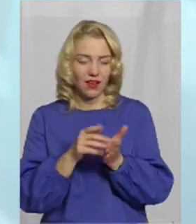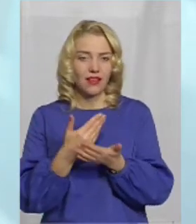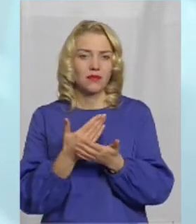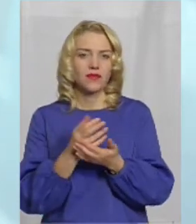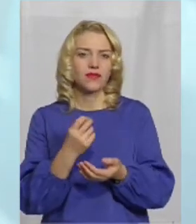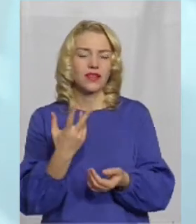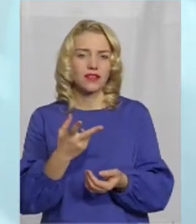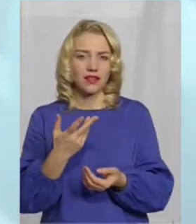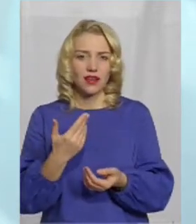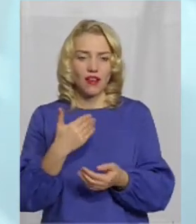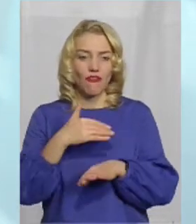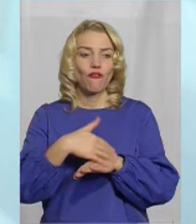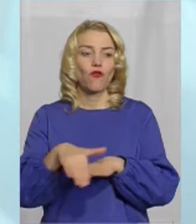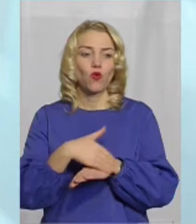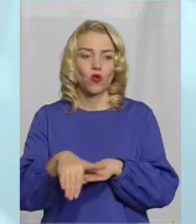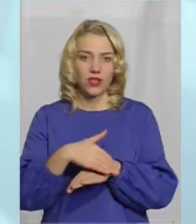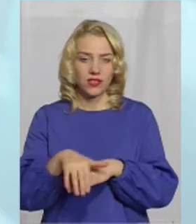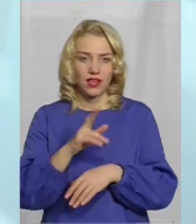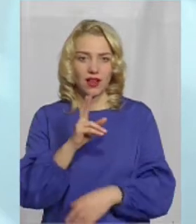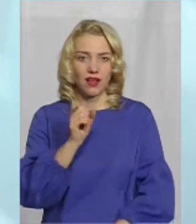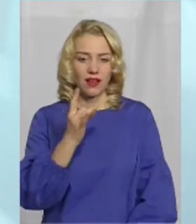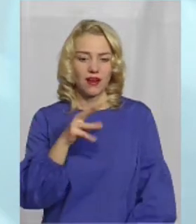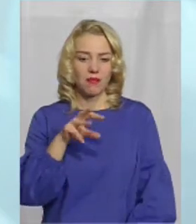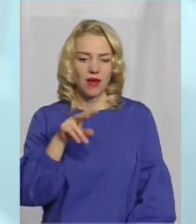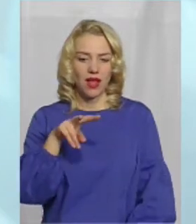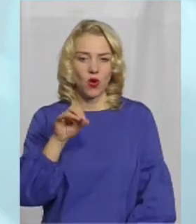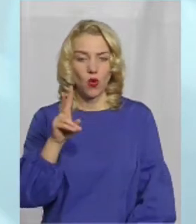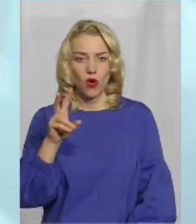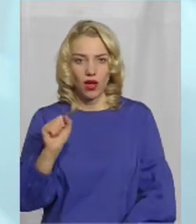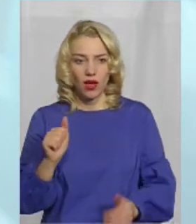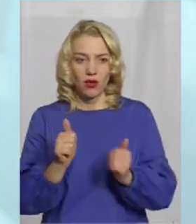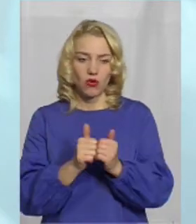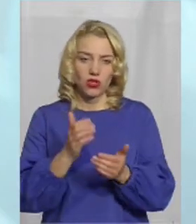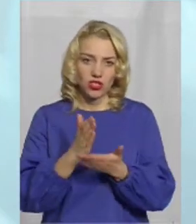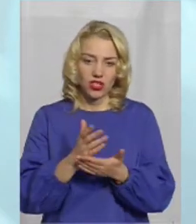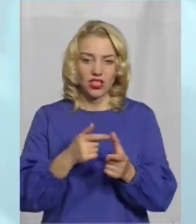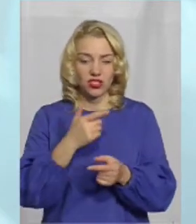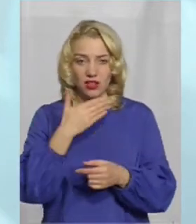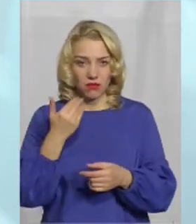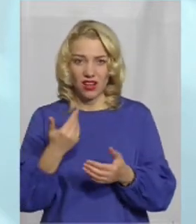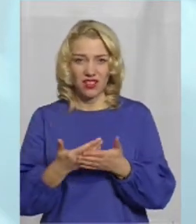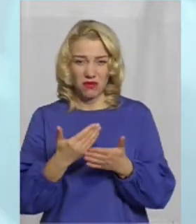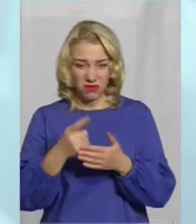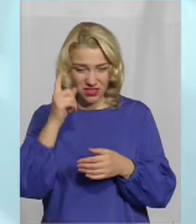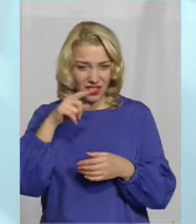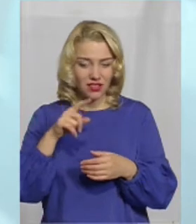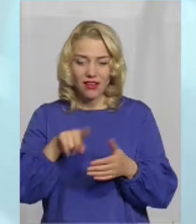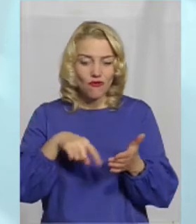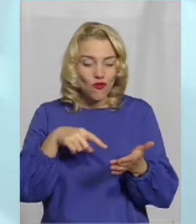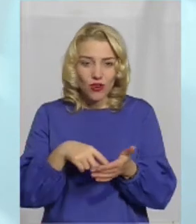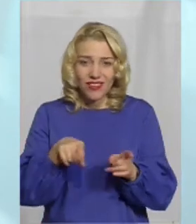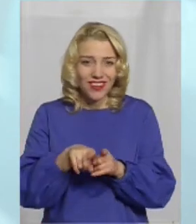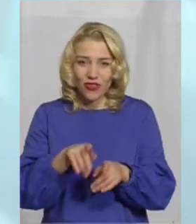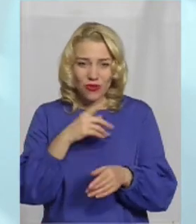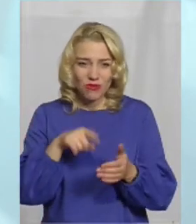якась там вулиця Кармелюка, наприклад, там поруч є чи немає. Ви заздалегідь знаєте, що такої вулиці немає. І шахраїв